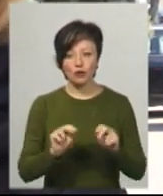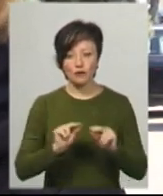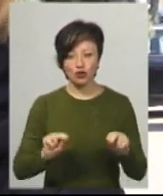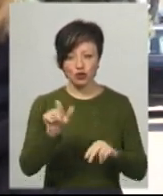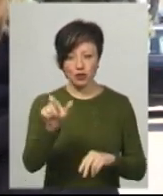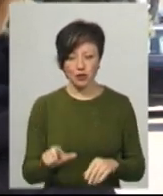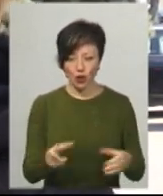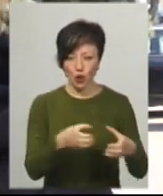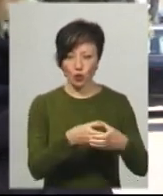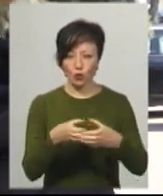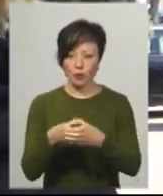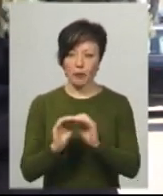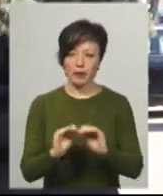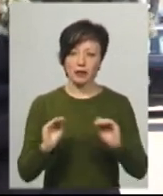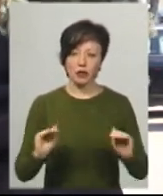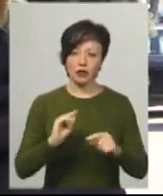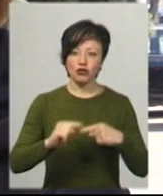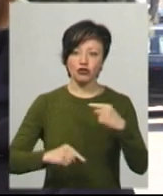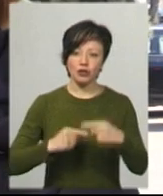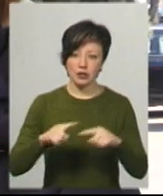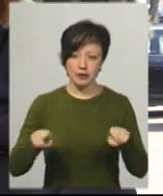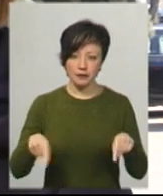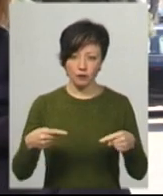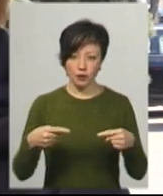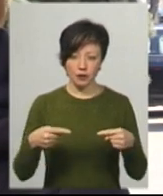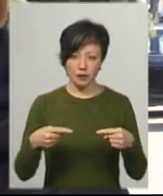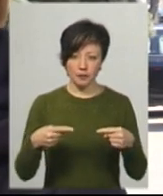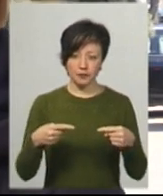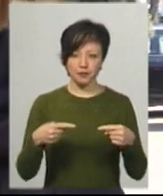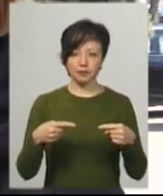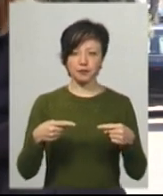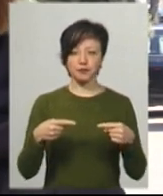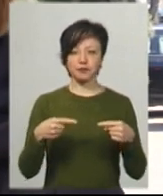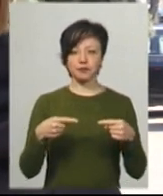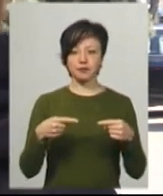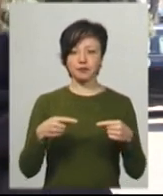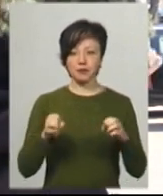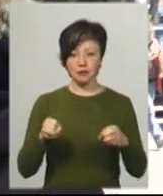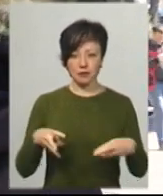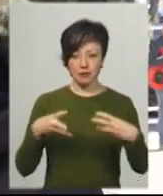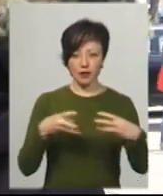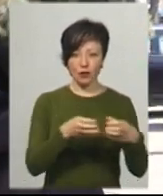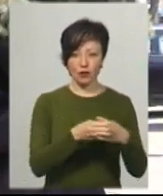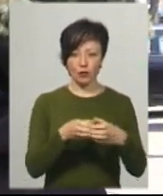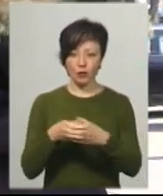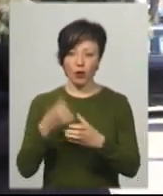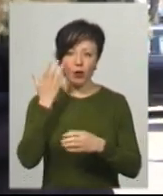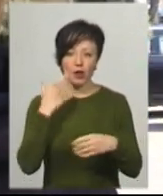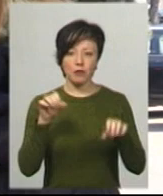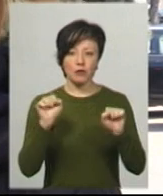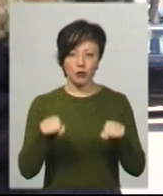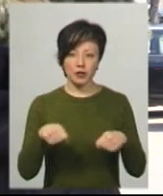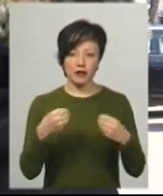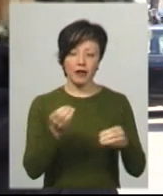працює з групами дітей через створення ось таких онлайн-груп, коли він може